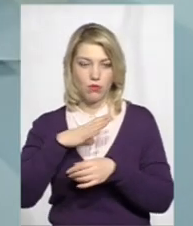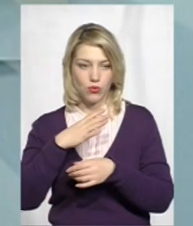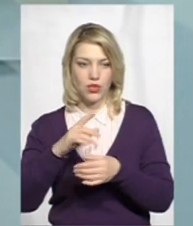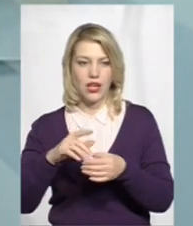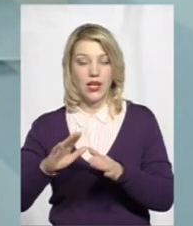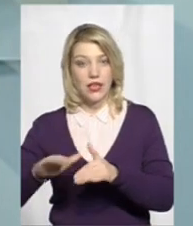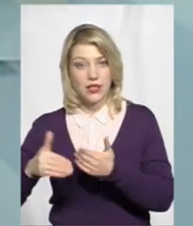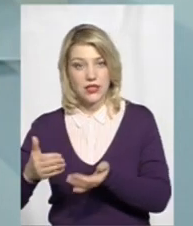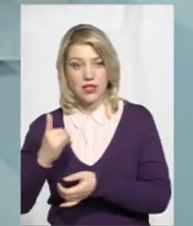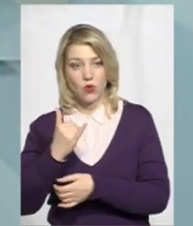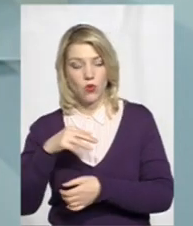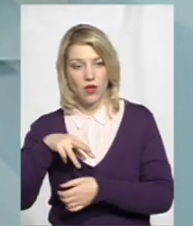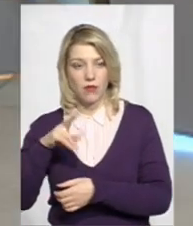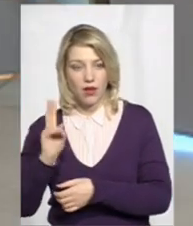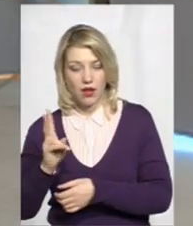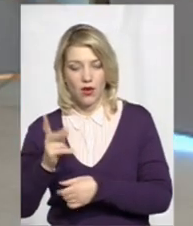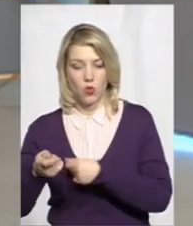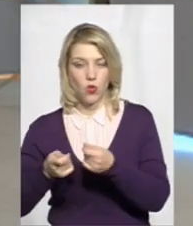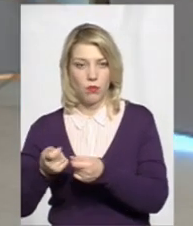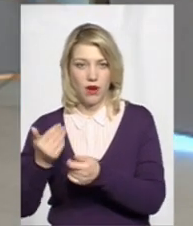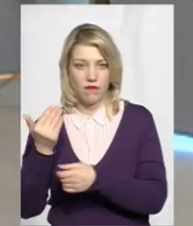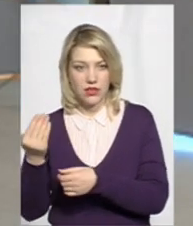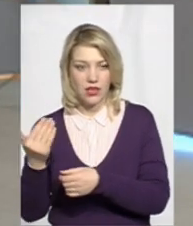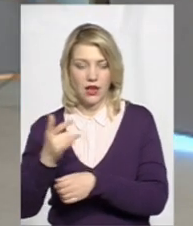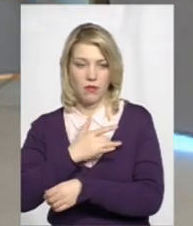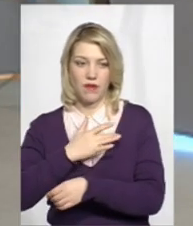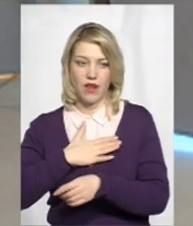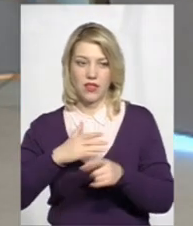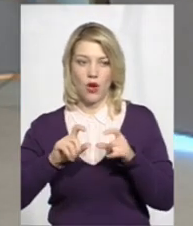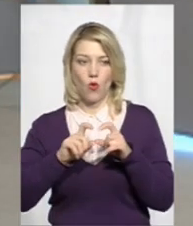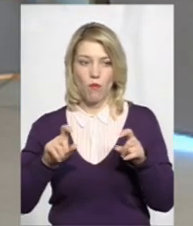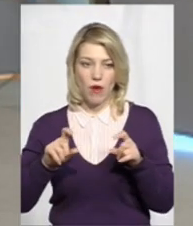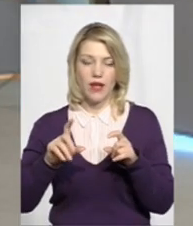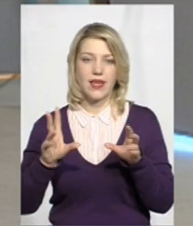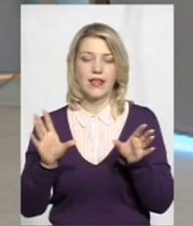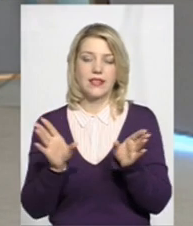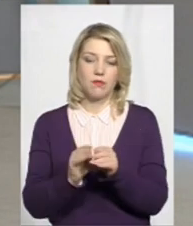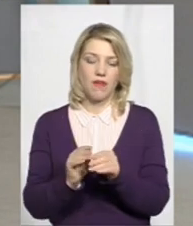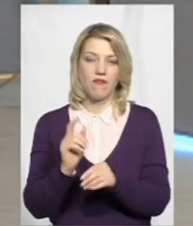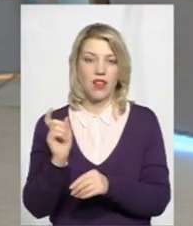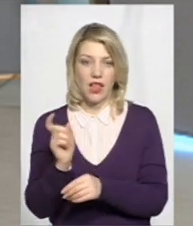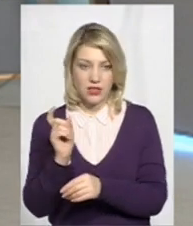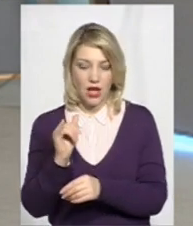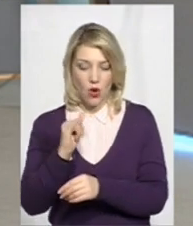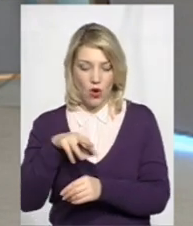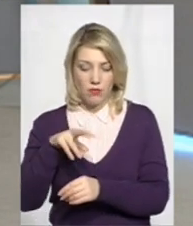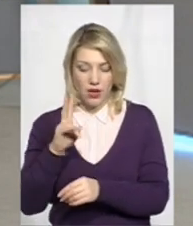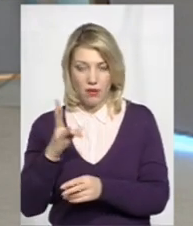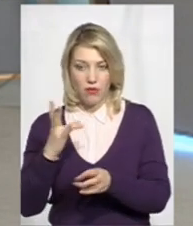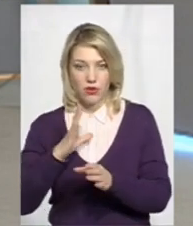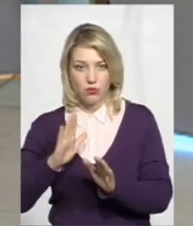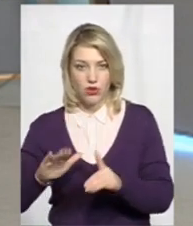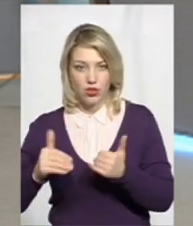ініціатива УМК, управителя, приватної компанії і співвласників. УМК повинно